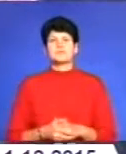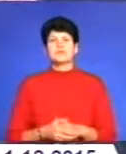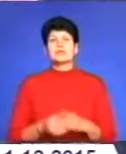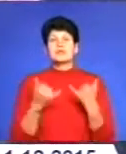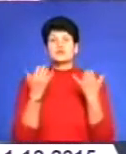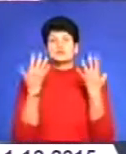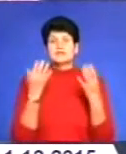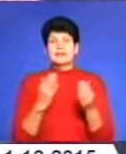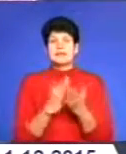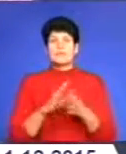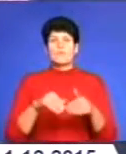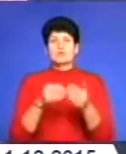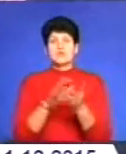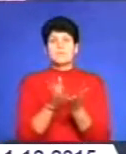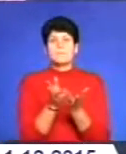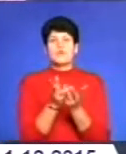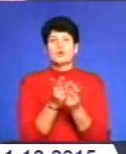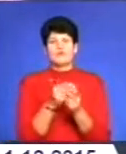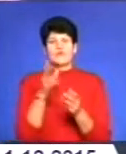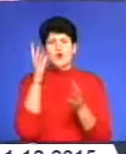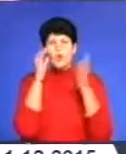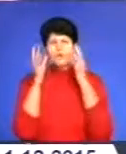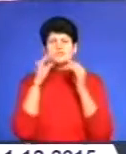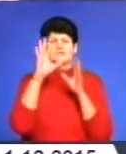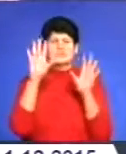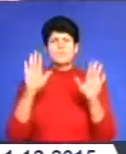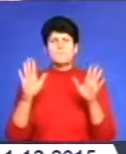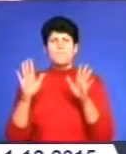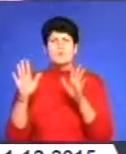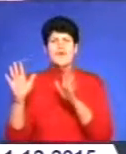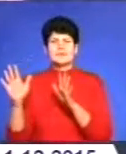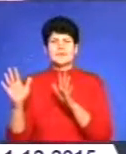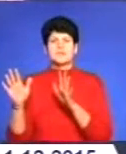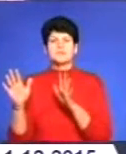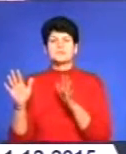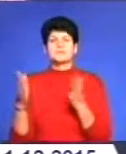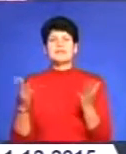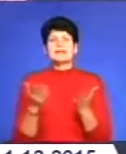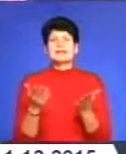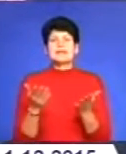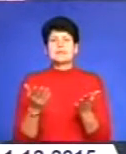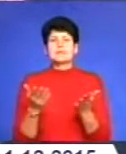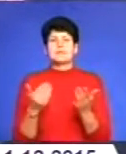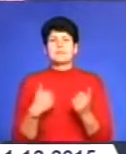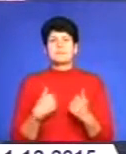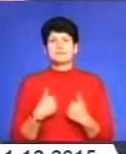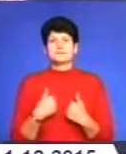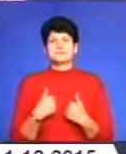сьогоднішній день є подані розрахунки, враховуючи всі моменти, які ми